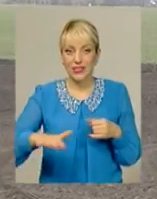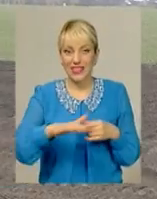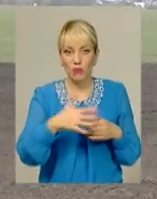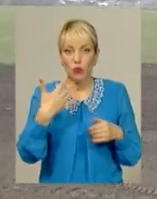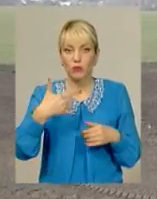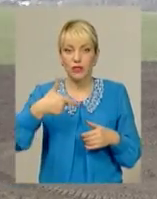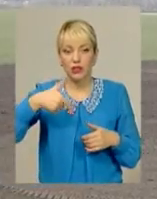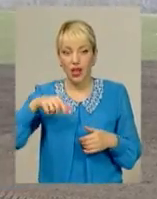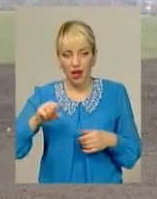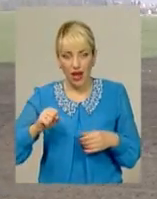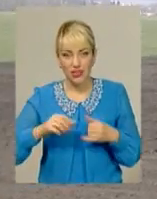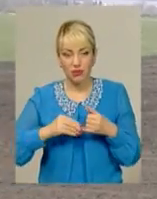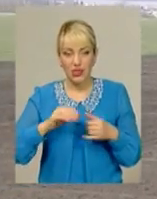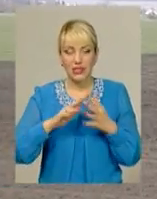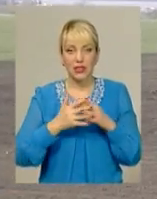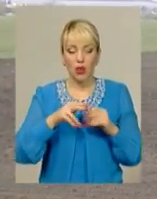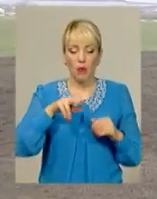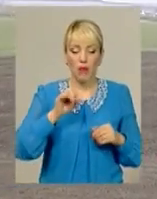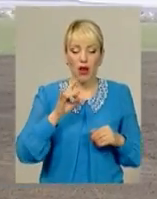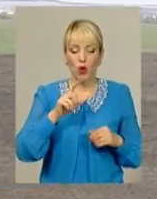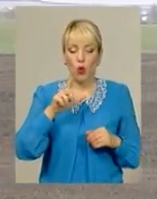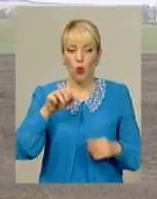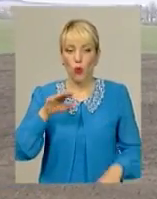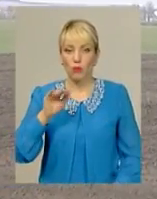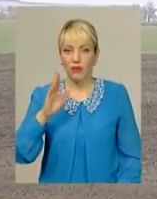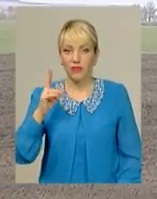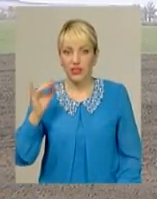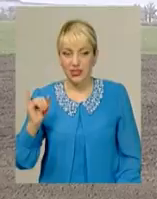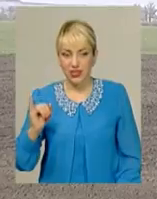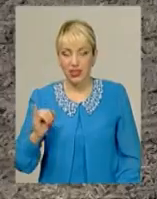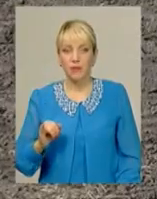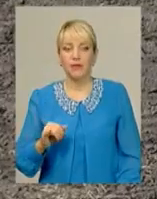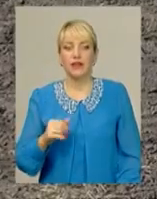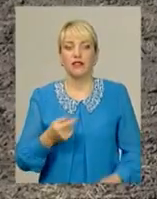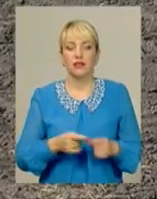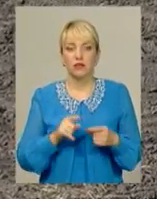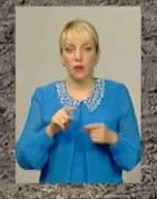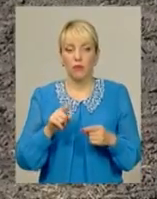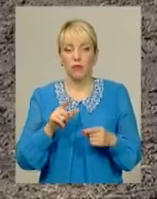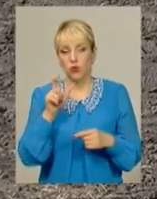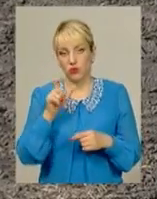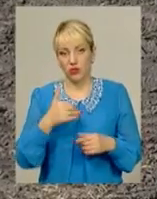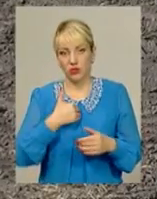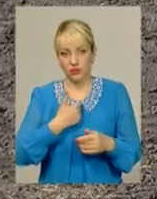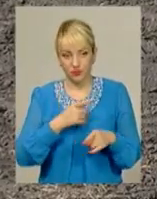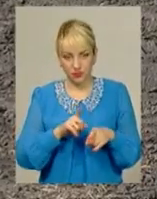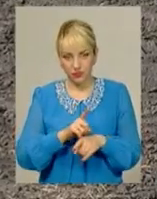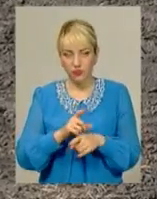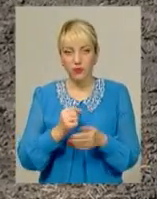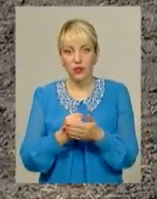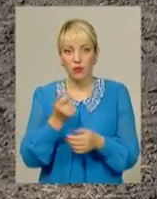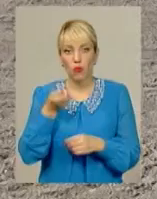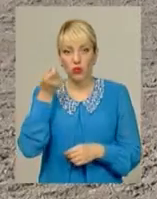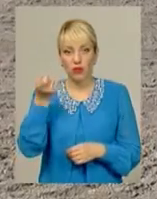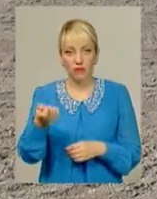гектарів ріллі у селі Пархомівці Хмельницького району, претендує тамтешній мешканець. Він подав заяву до суду, а останній, до вирішення